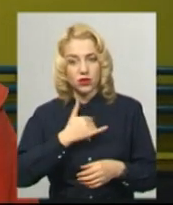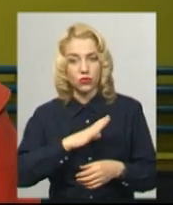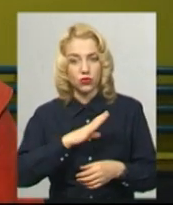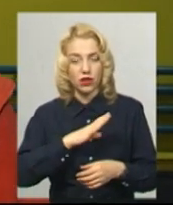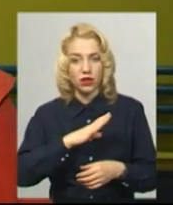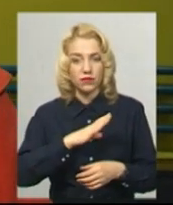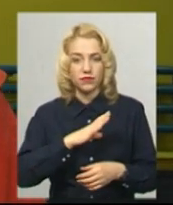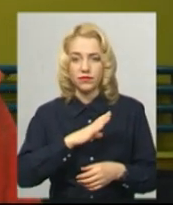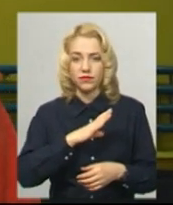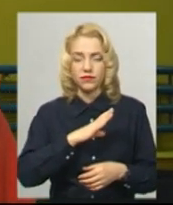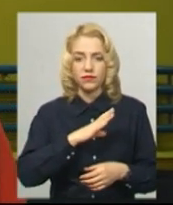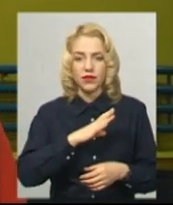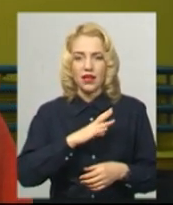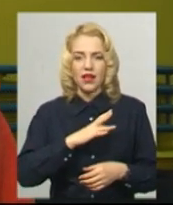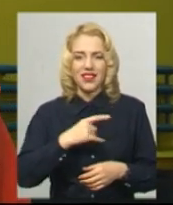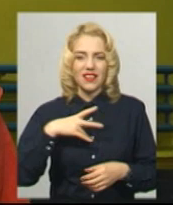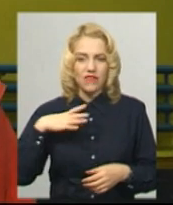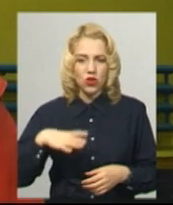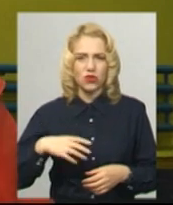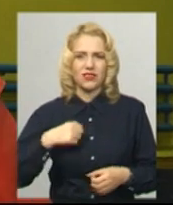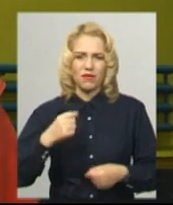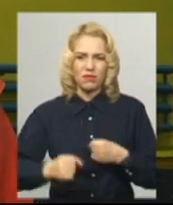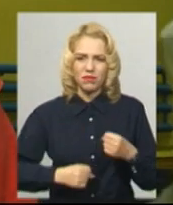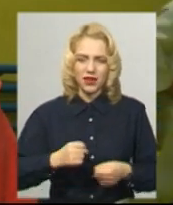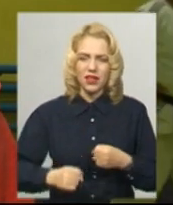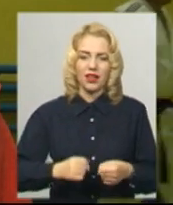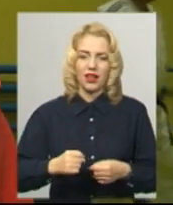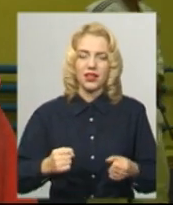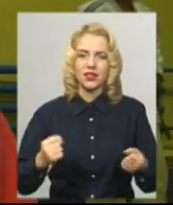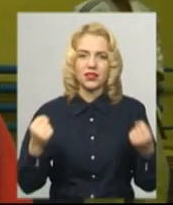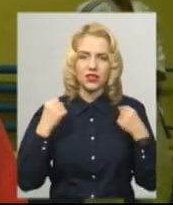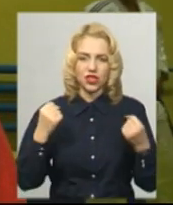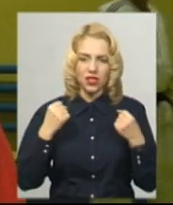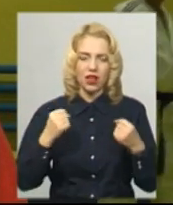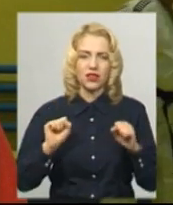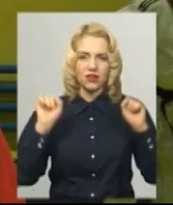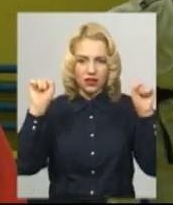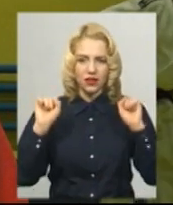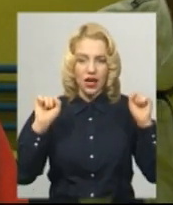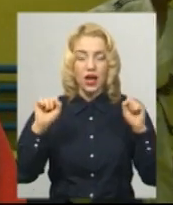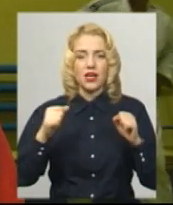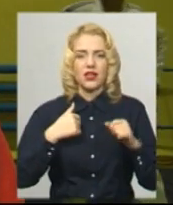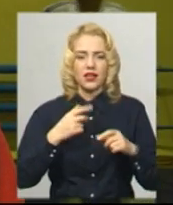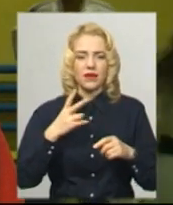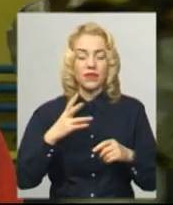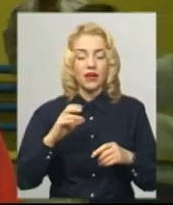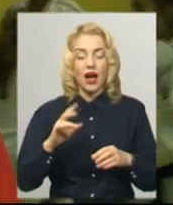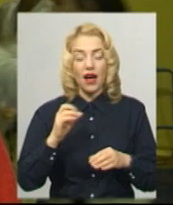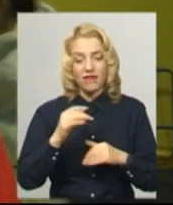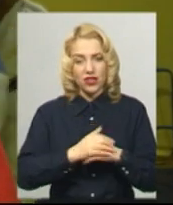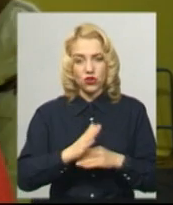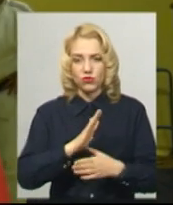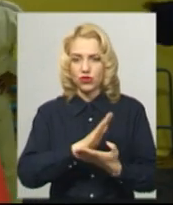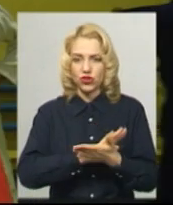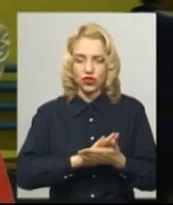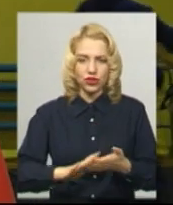на виносовість, ми бігали кроси, займалися зі штангою, робили все на швидкість. А ввечері це було чисто